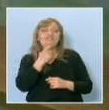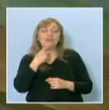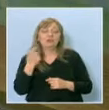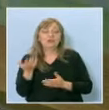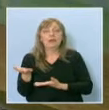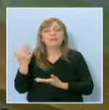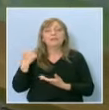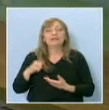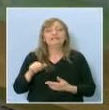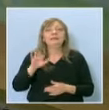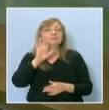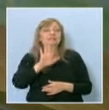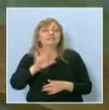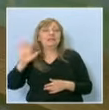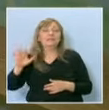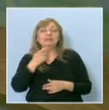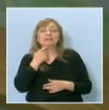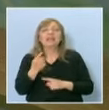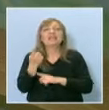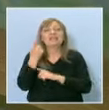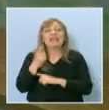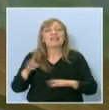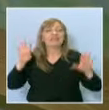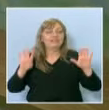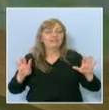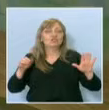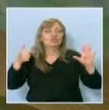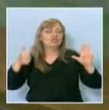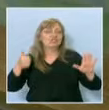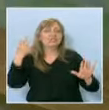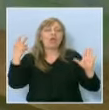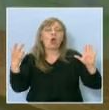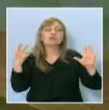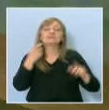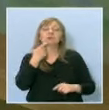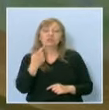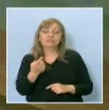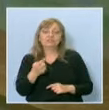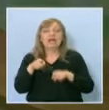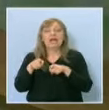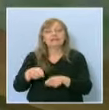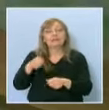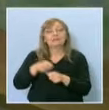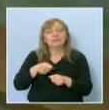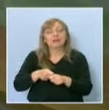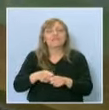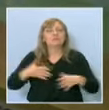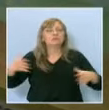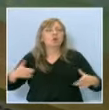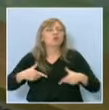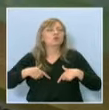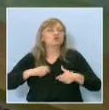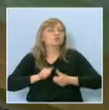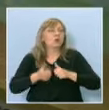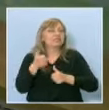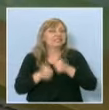55 години, 1968 година. Там се провеждат много спортни